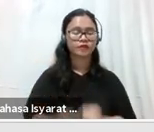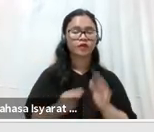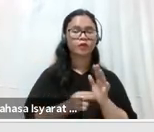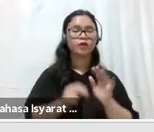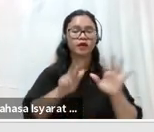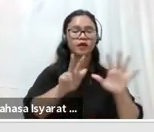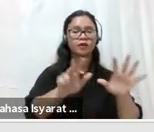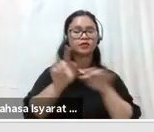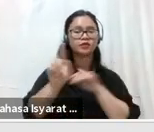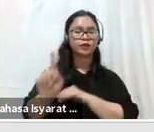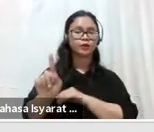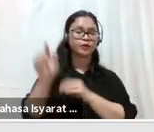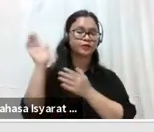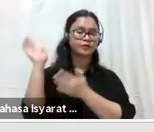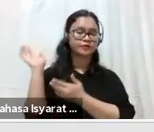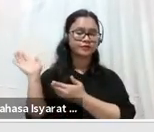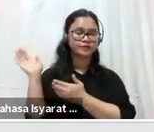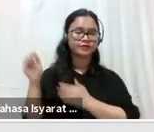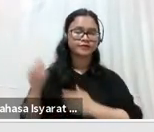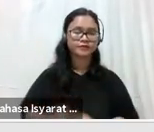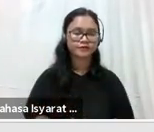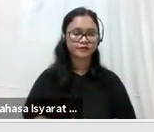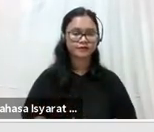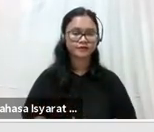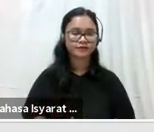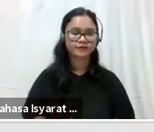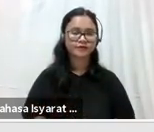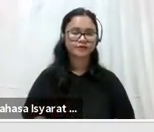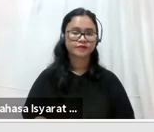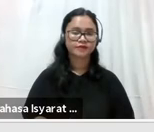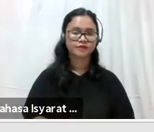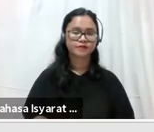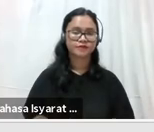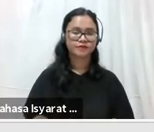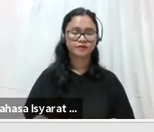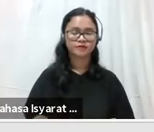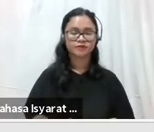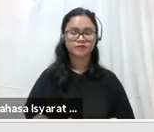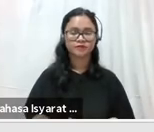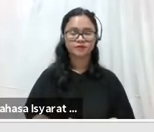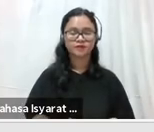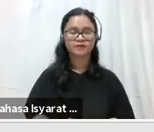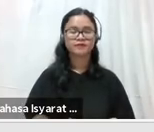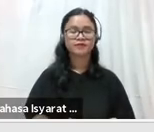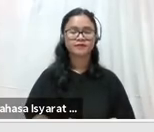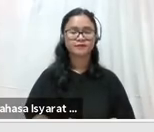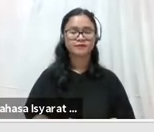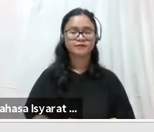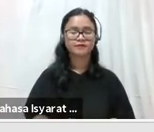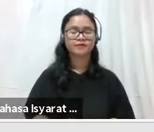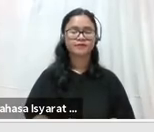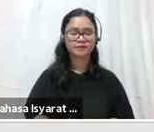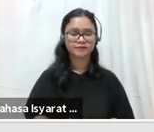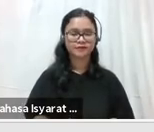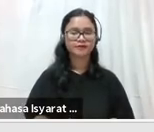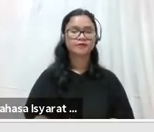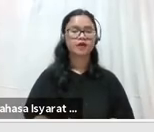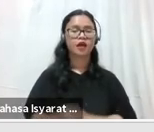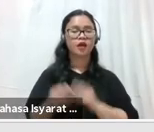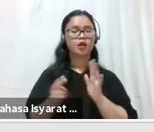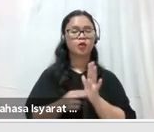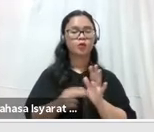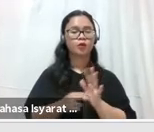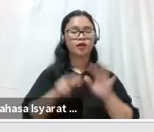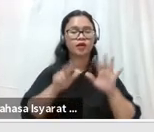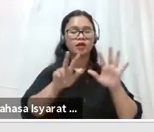81, Puji Handayani dalam kurung Sangkar Inklusi Tunas Bangsa.